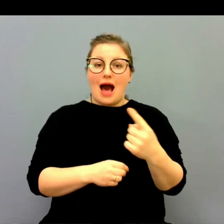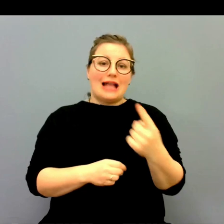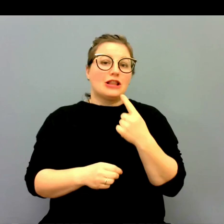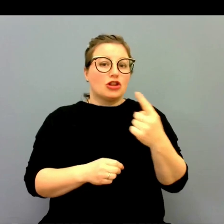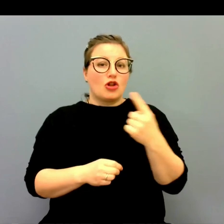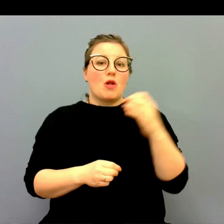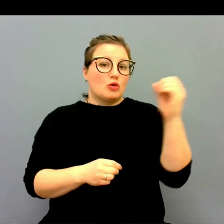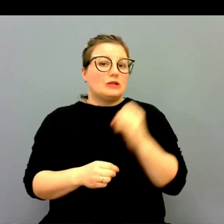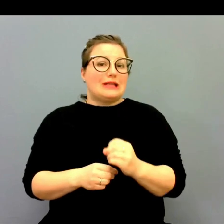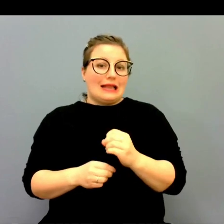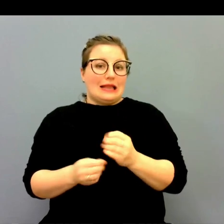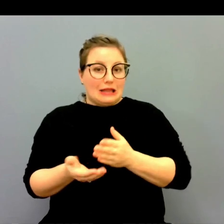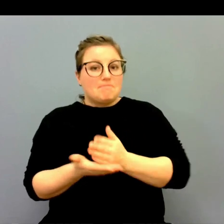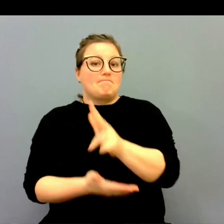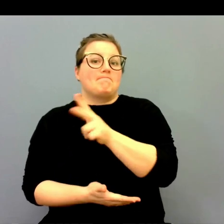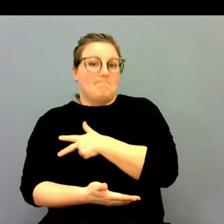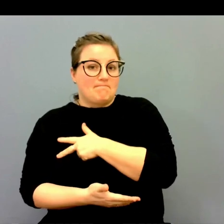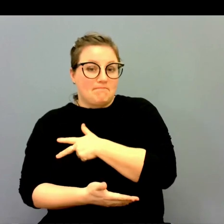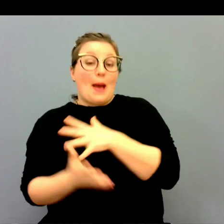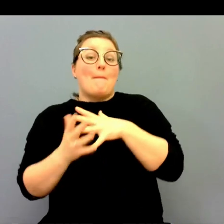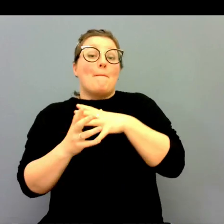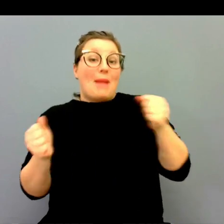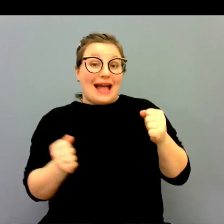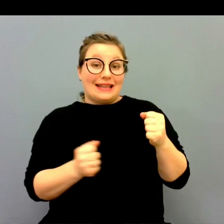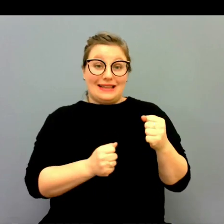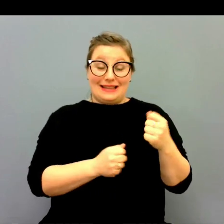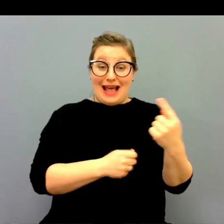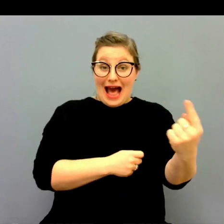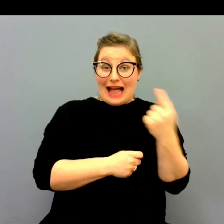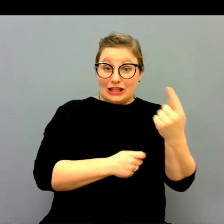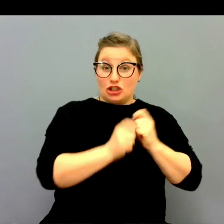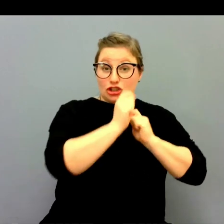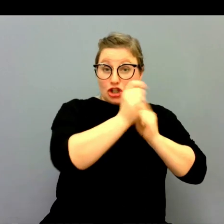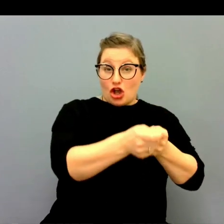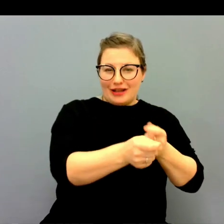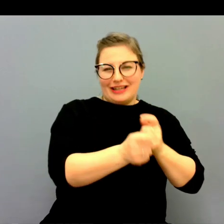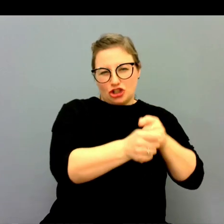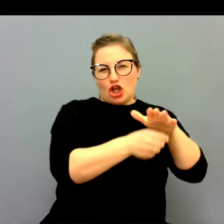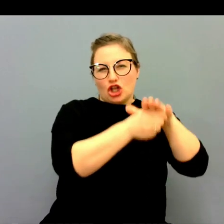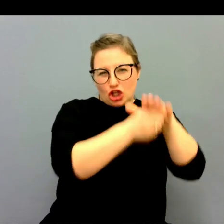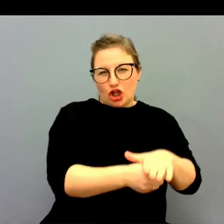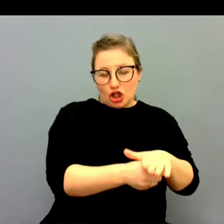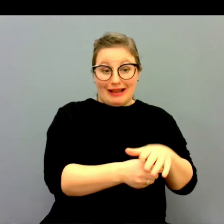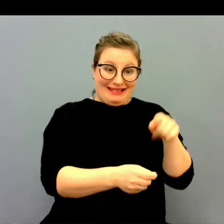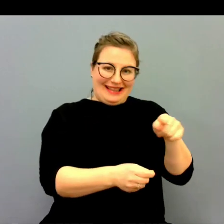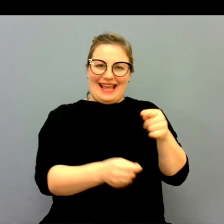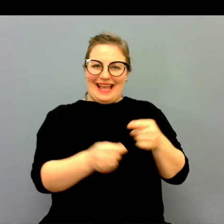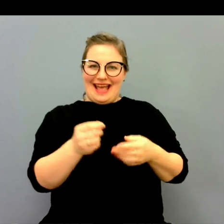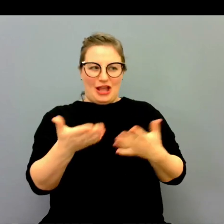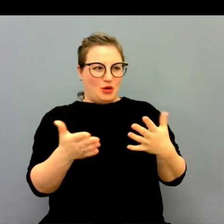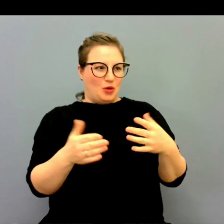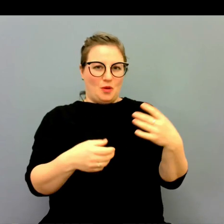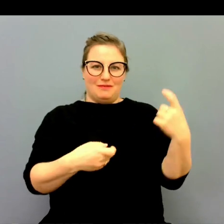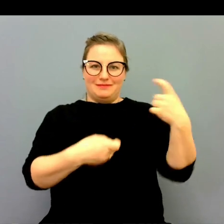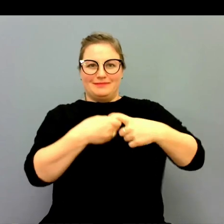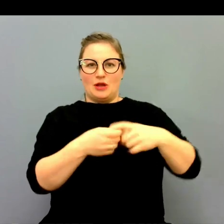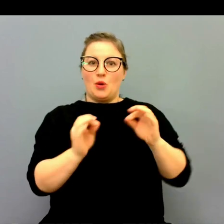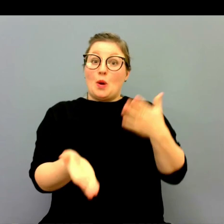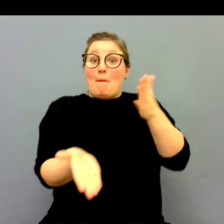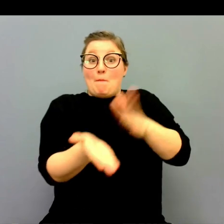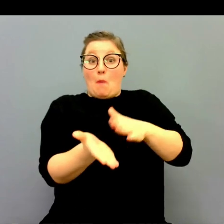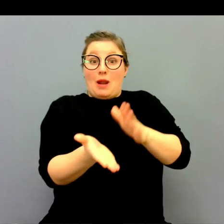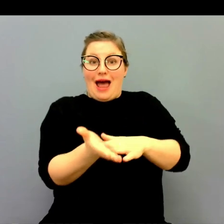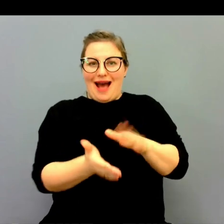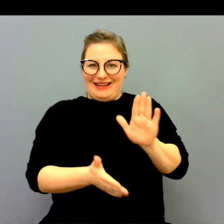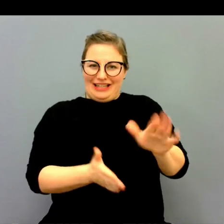vad man ser i andra länder. Men söktrycket som ju är beroende av hur populärt själva yrket är.